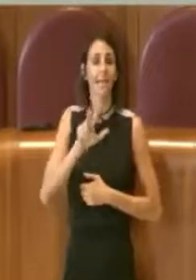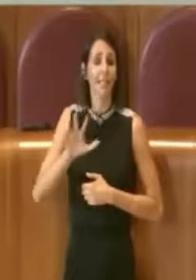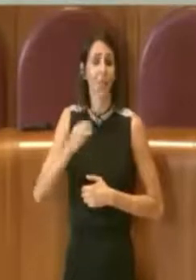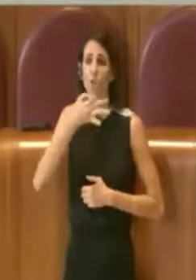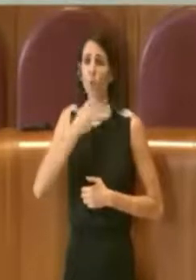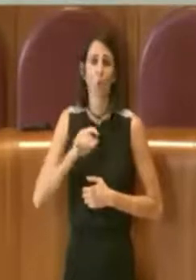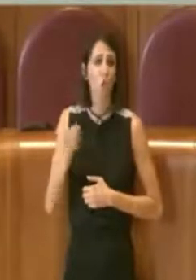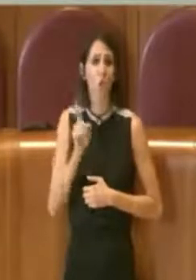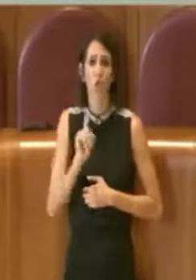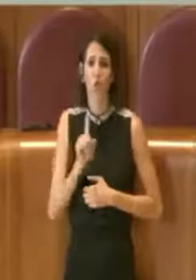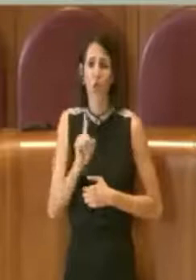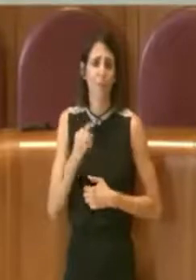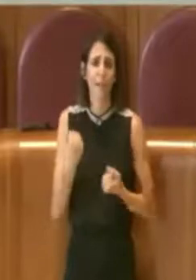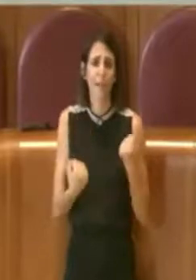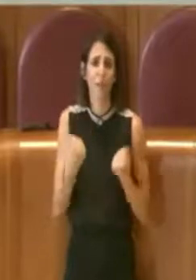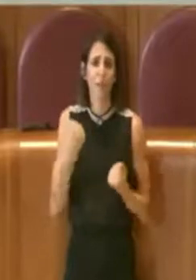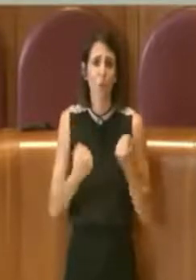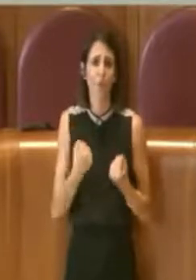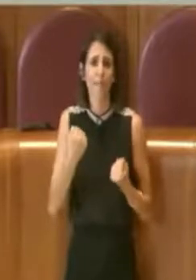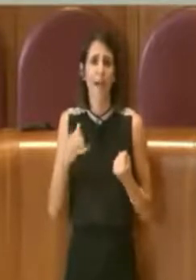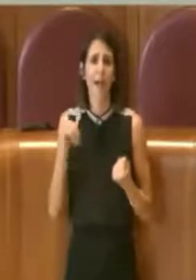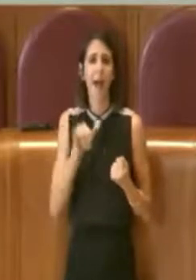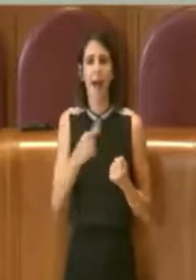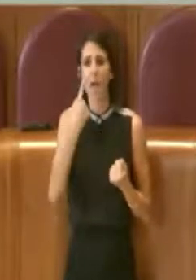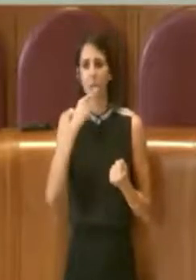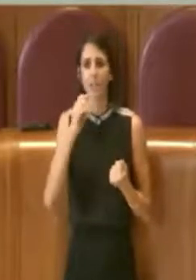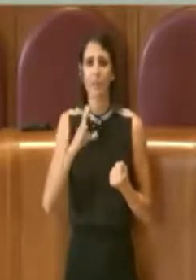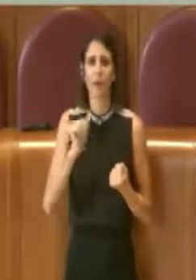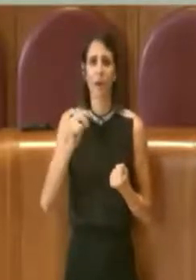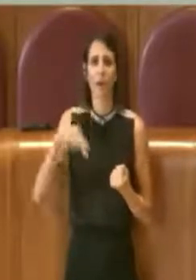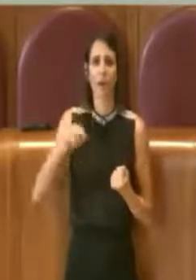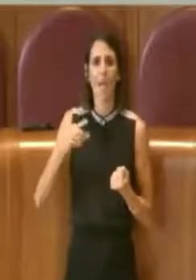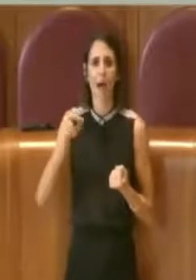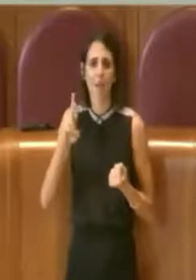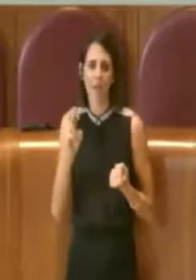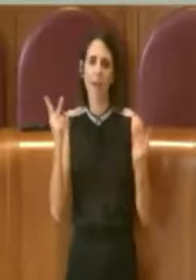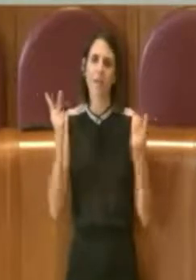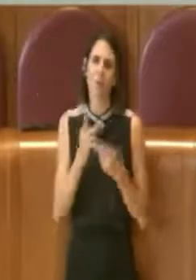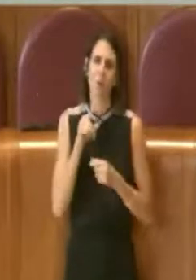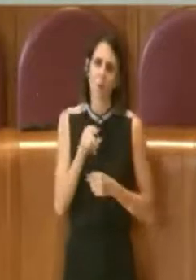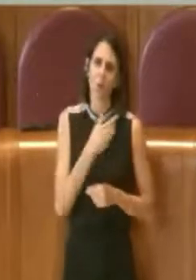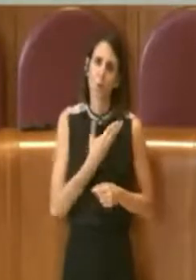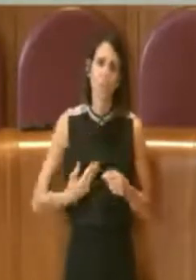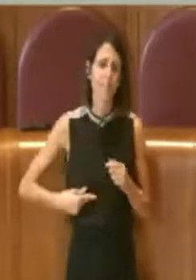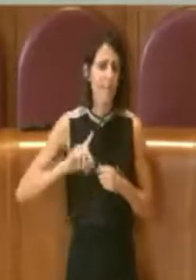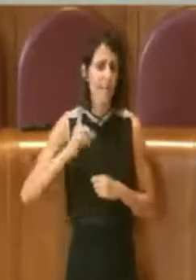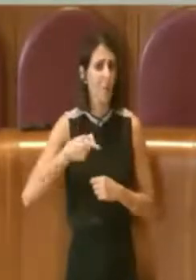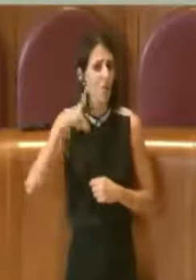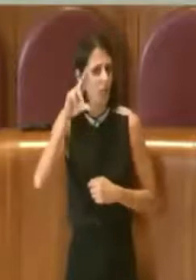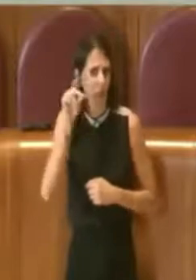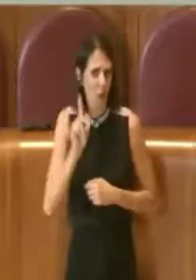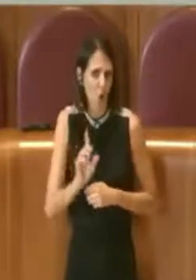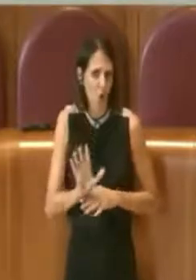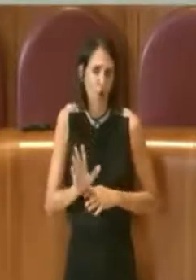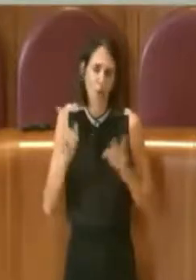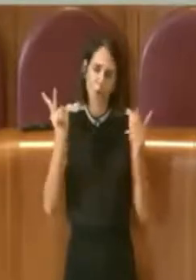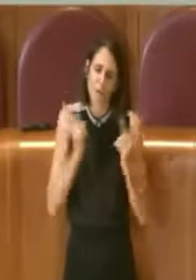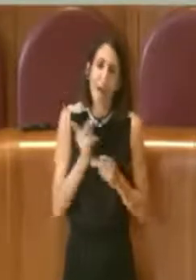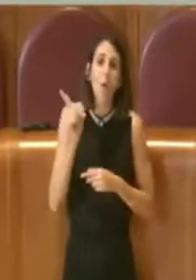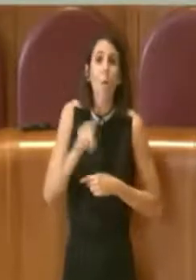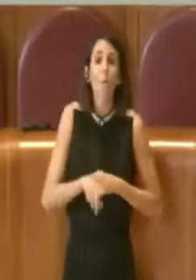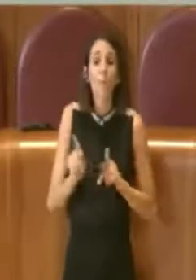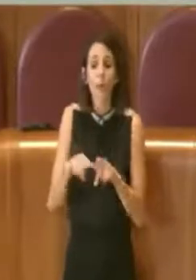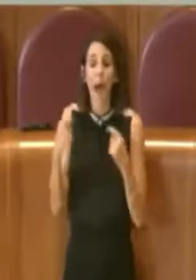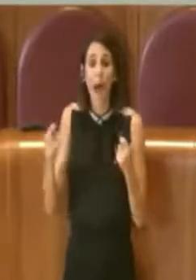Canadair ci sono delle specificità che purtroppo la consigliere Guerrini non conosce ma neanche Paolo Maddalena da quale è stata copiata questa